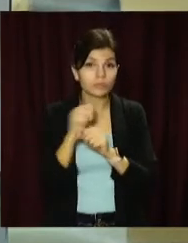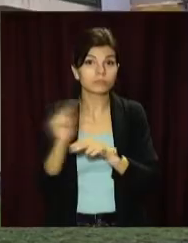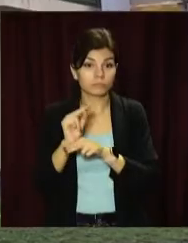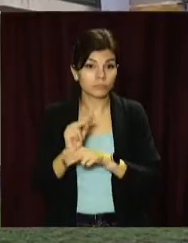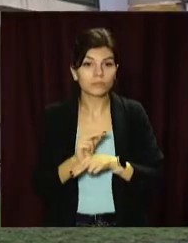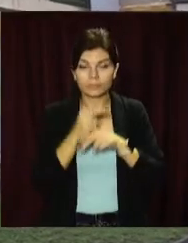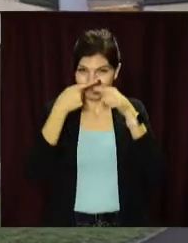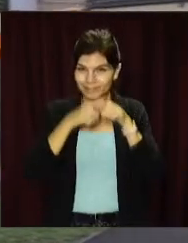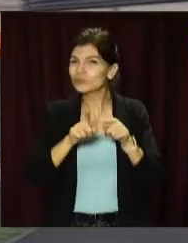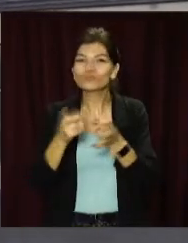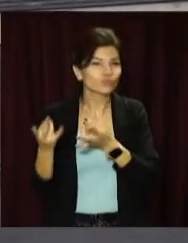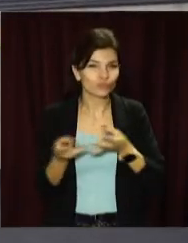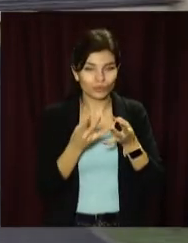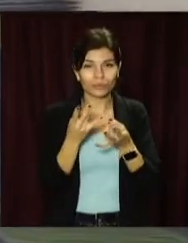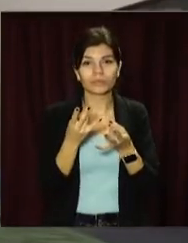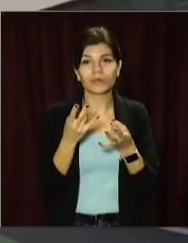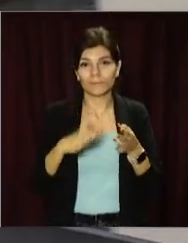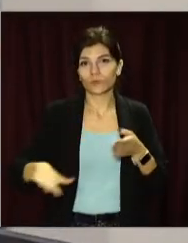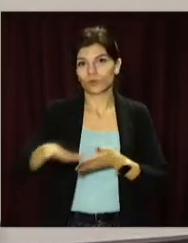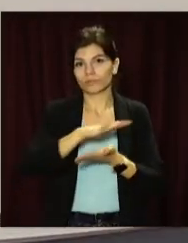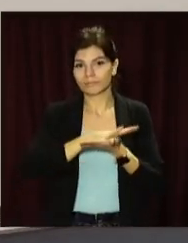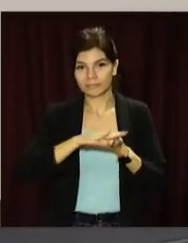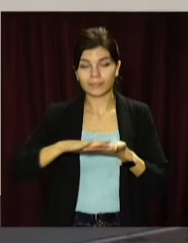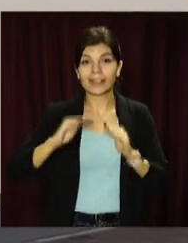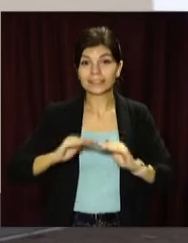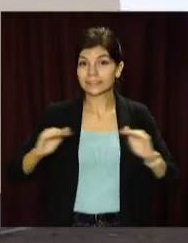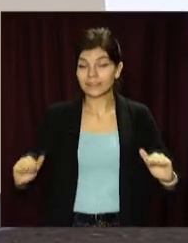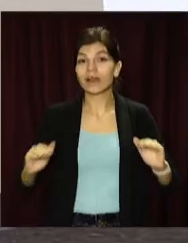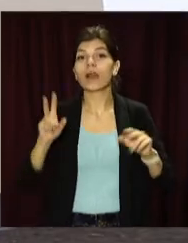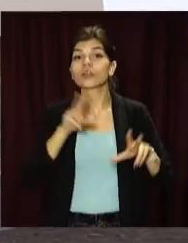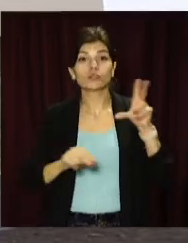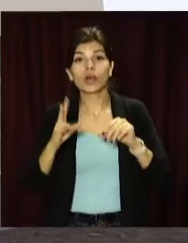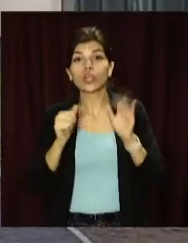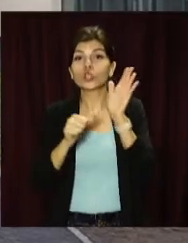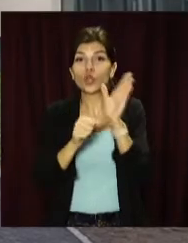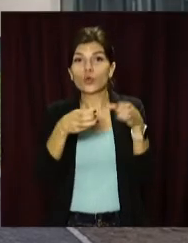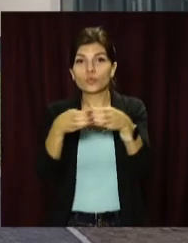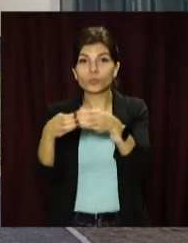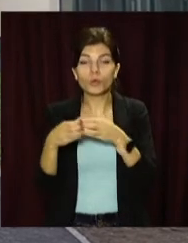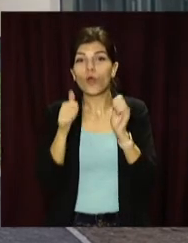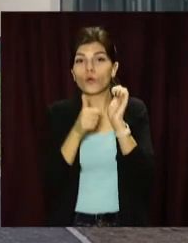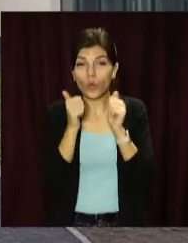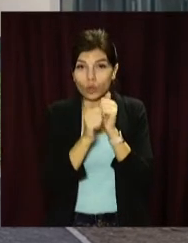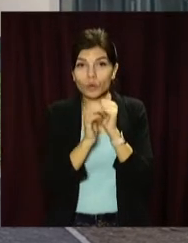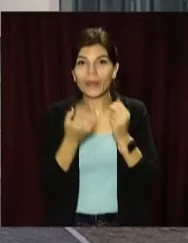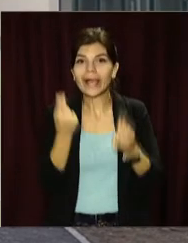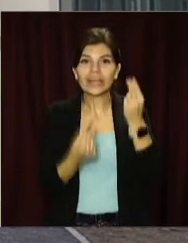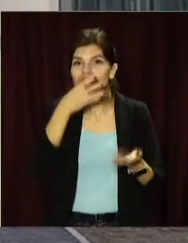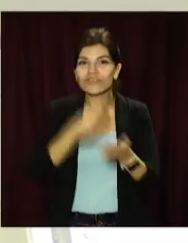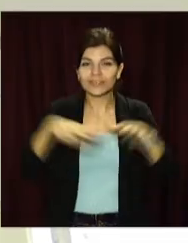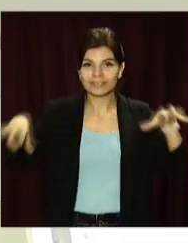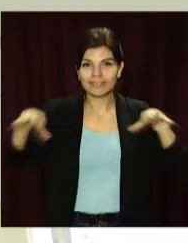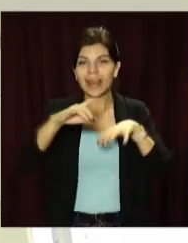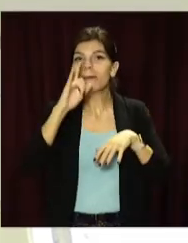облаштували інженерні мережі та благоустроїли територію. Дитсадок розрахований на шість груп. Кожна матиме свій ігровий